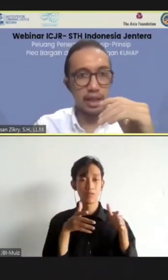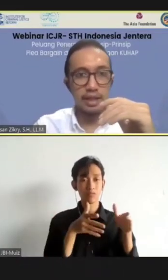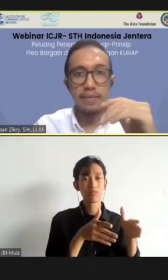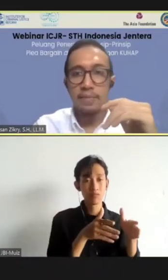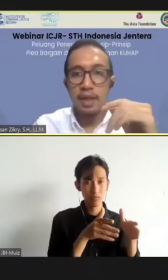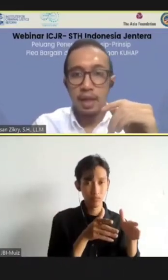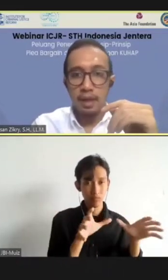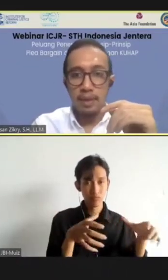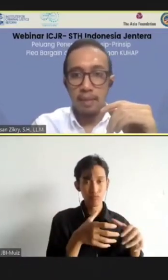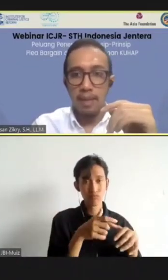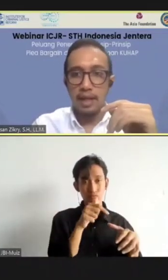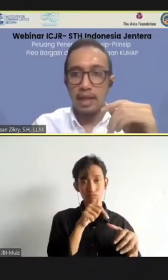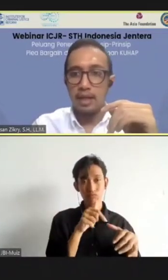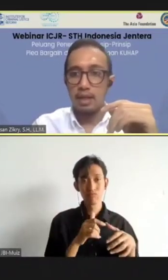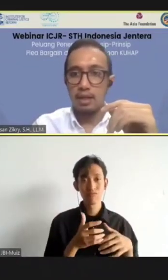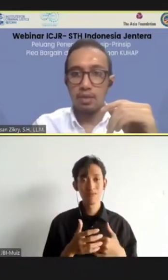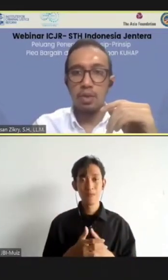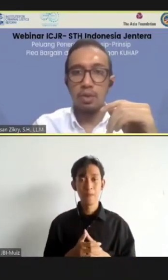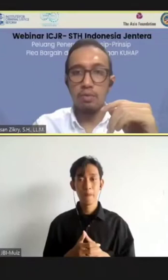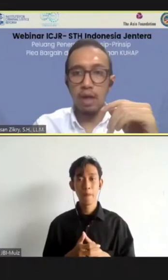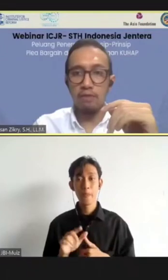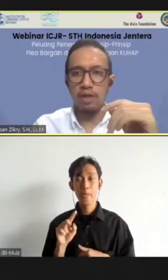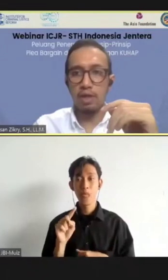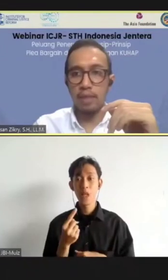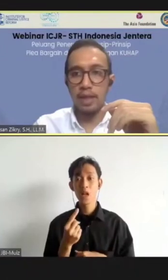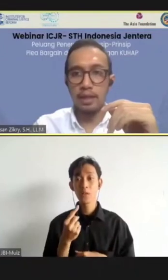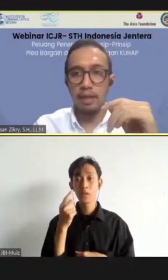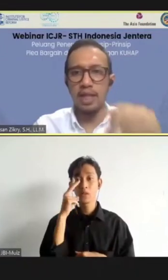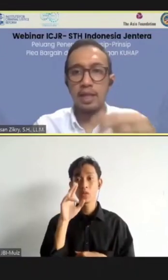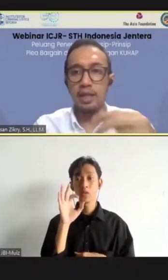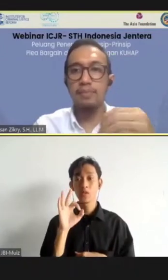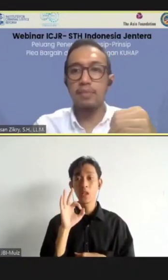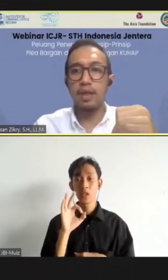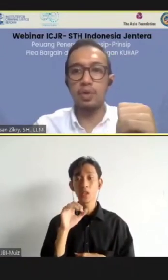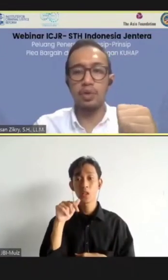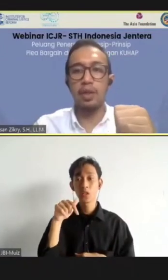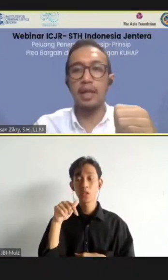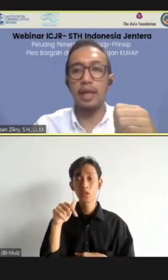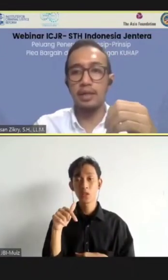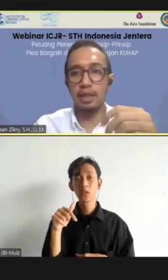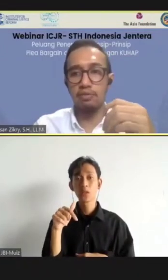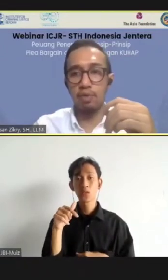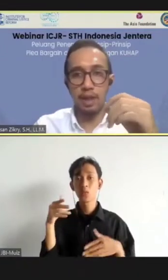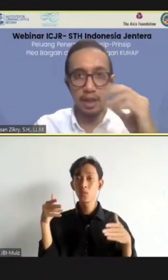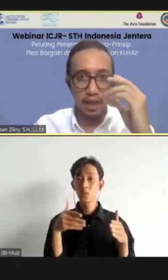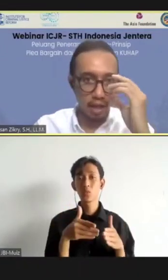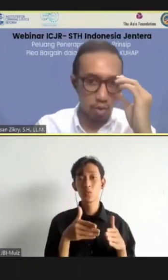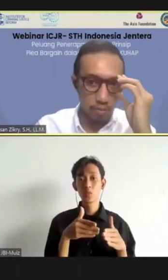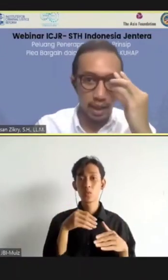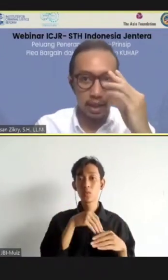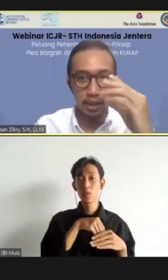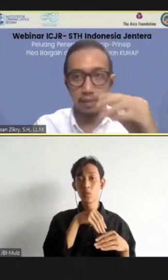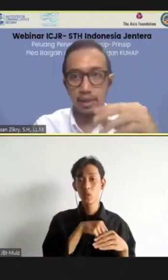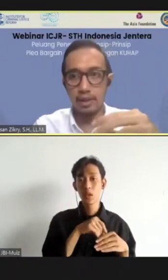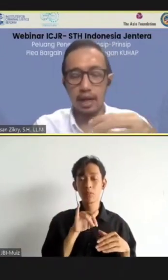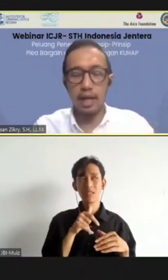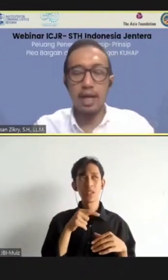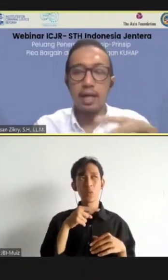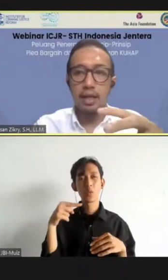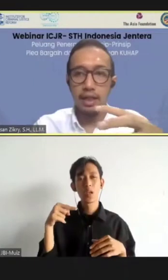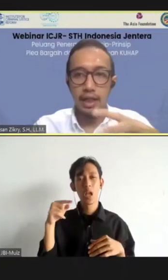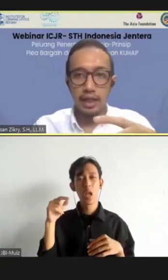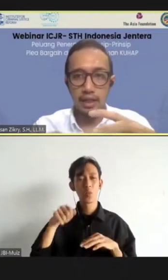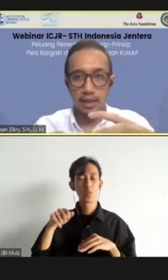in sentencing tadi? Pertama adalah, untuk faktor predictability, khususnya mengenai insentif berupa keringanan hukuman yang akan diterima